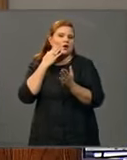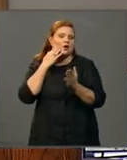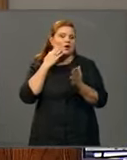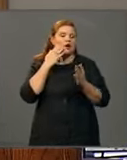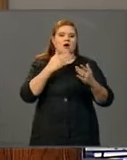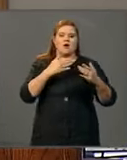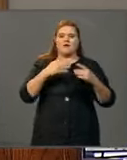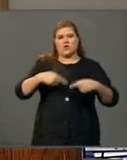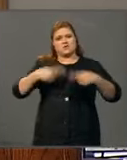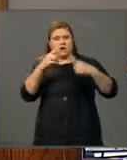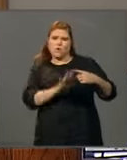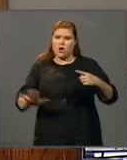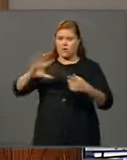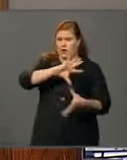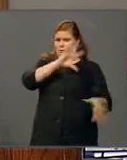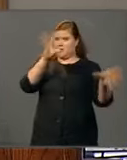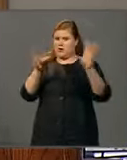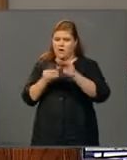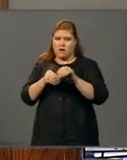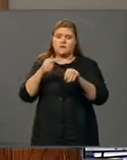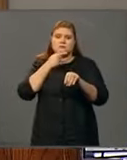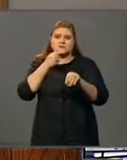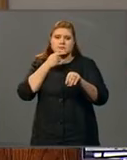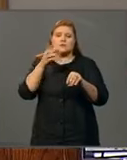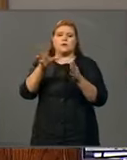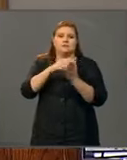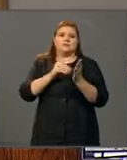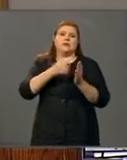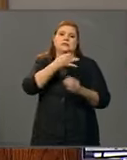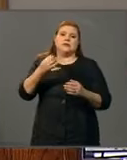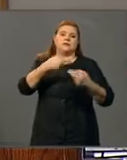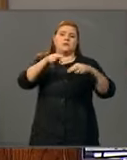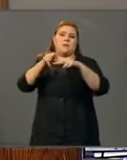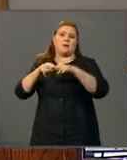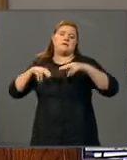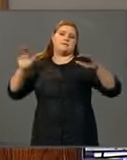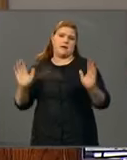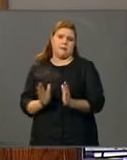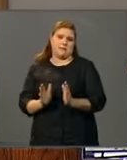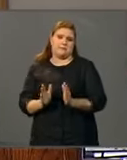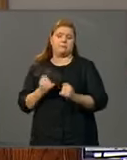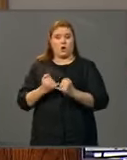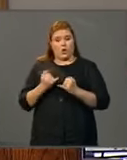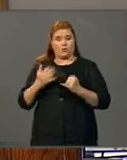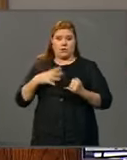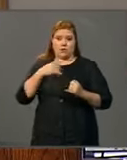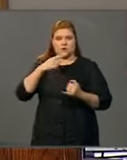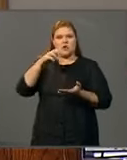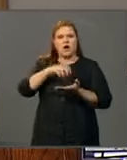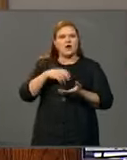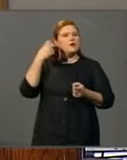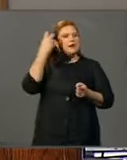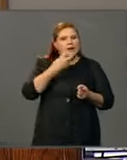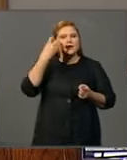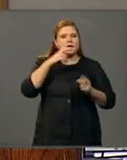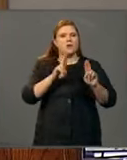Kainuun alueelta on vaarassa kadota jopa 700 työpaikkaa. Lopuksi hallitus etsii nyt entistä tiiviimmin uusia